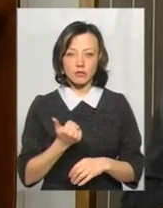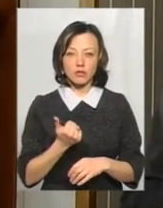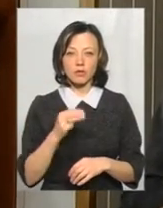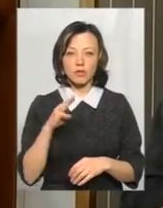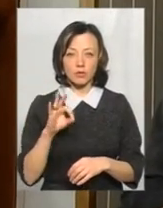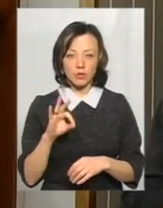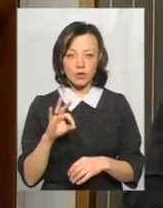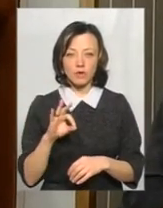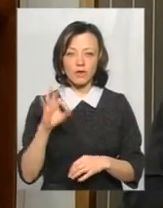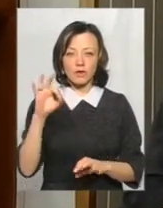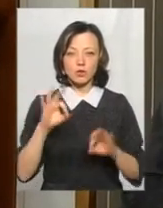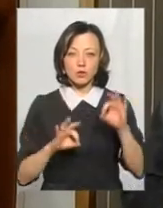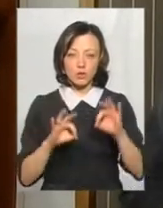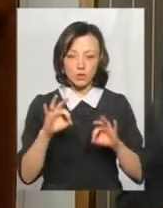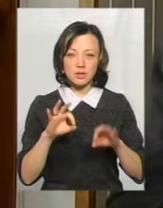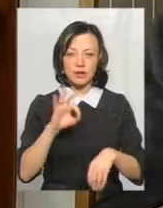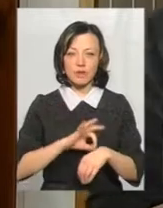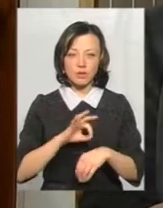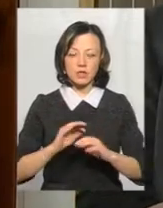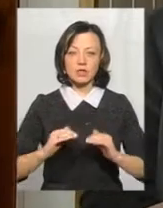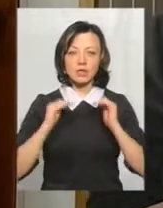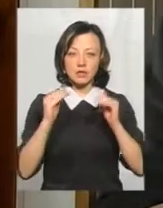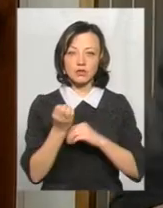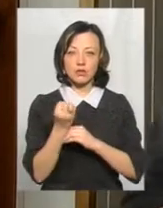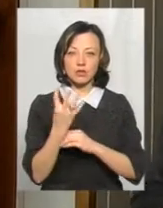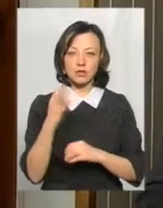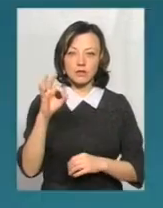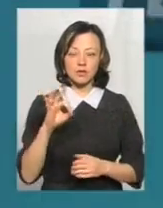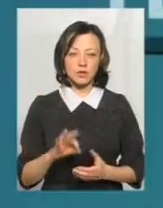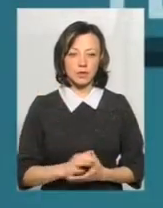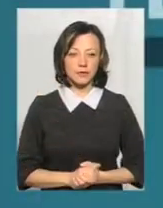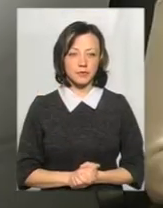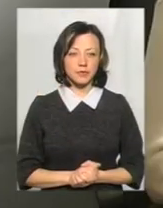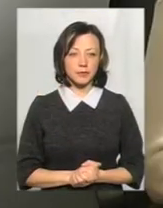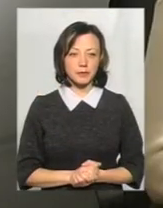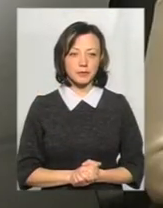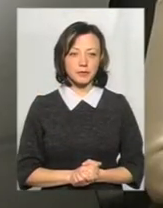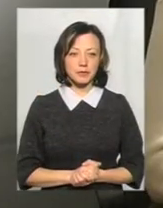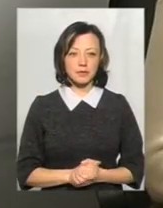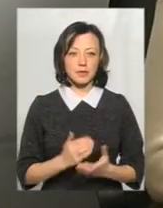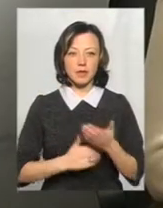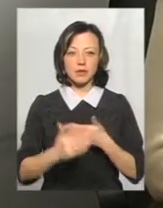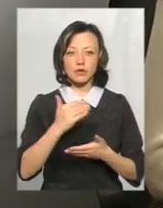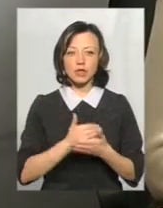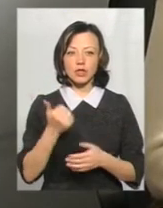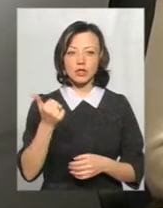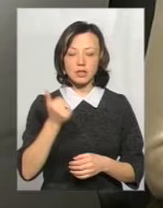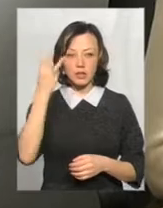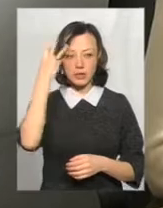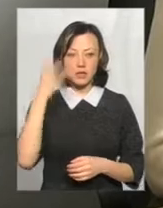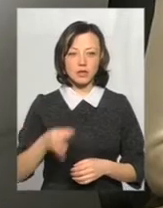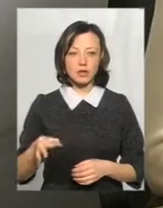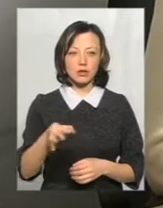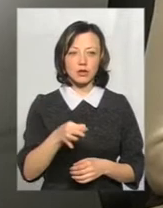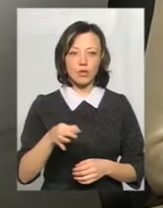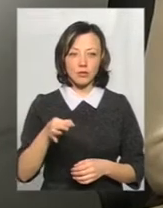то відсоток захворюваності зріс на 14%. За останні тижні в Хмельницькій області